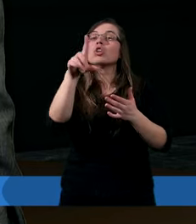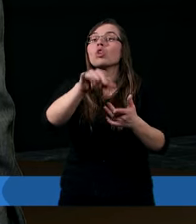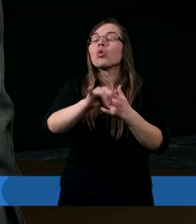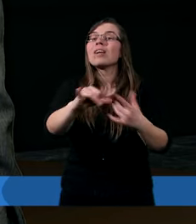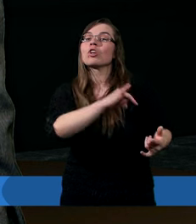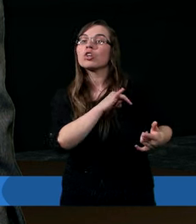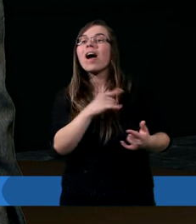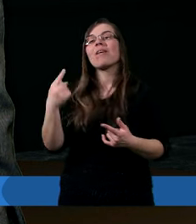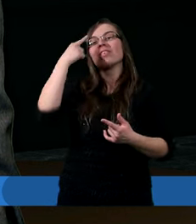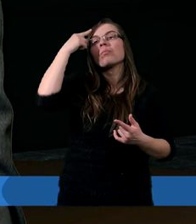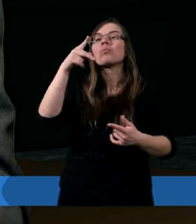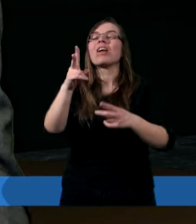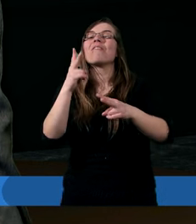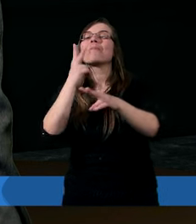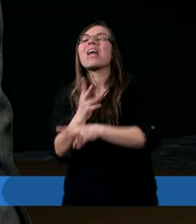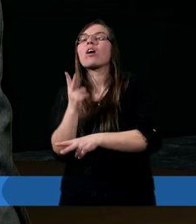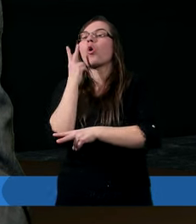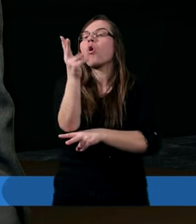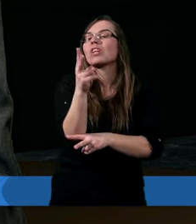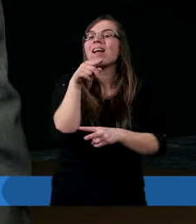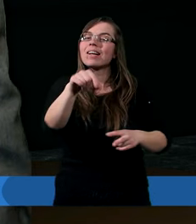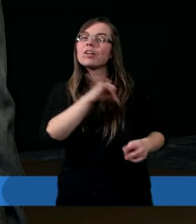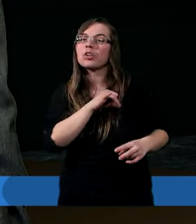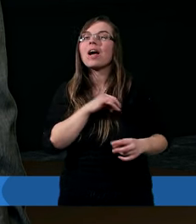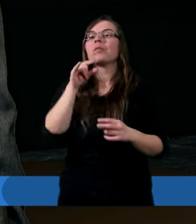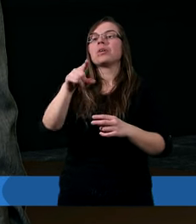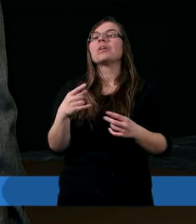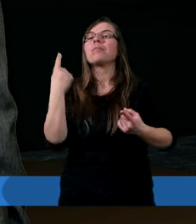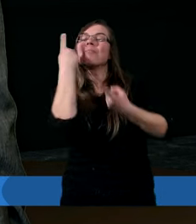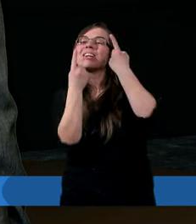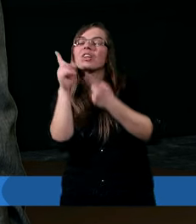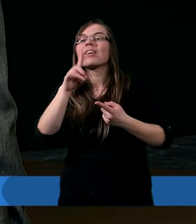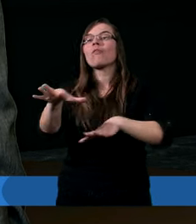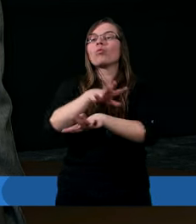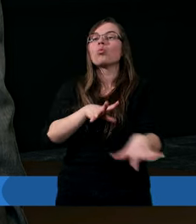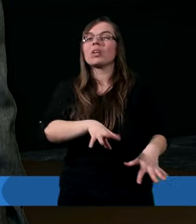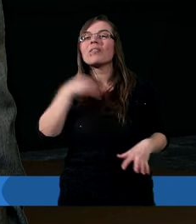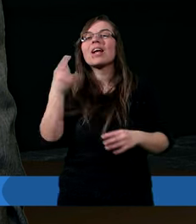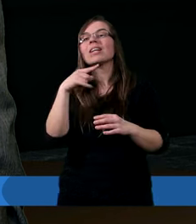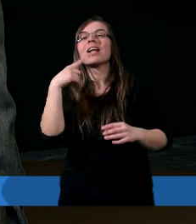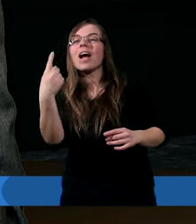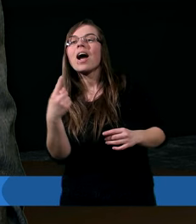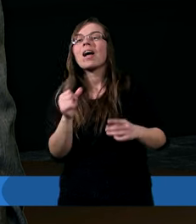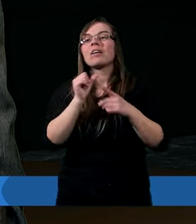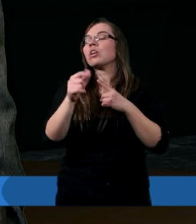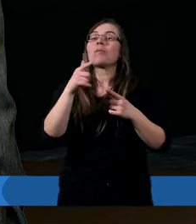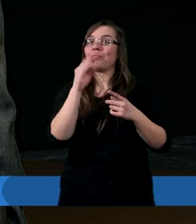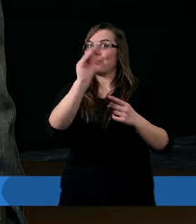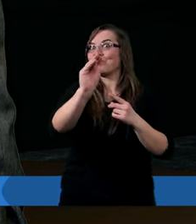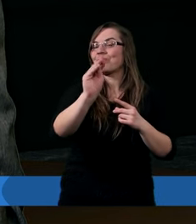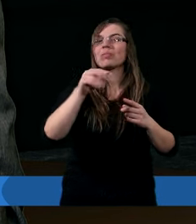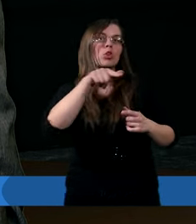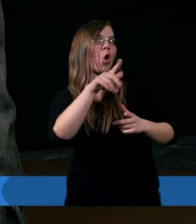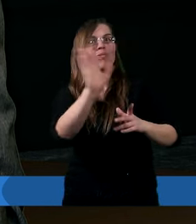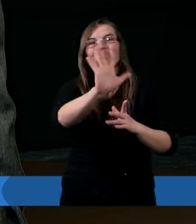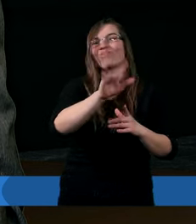grzech, konkretne zły czyny, jego wybory złe i tak dalej. I nieraz sobie myślę, że w zasadzie Duch Święty nieraz często mówi, Zbyszek, nie rób tego. To